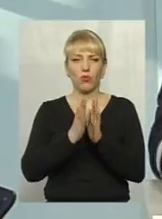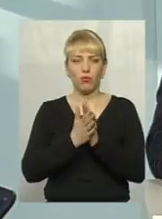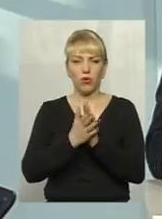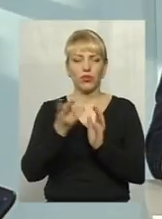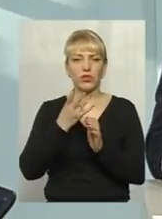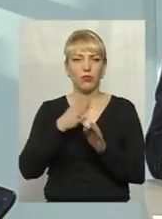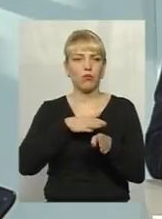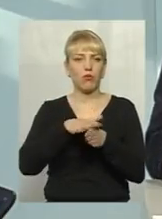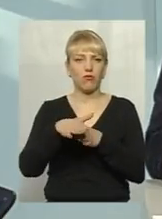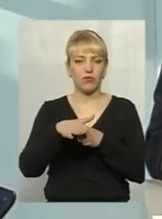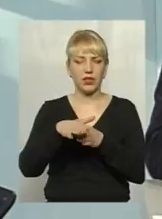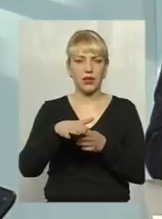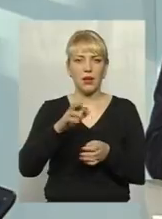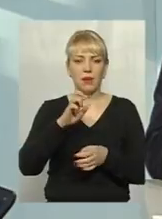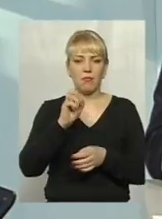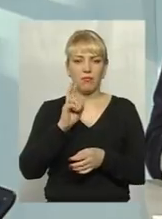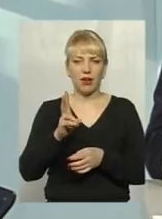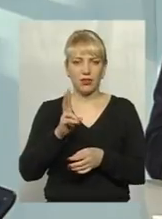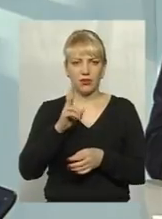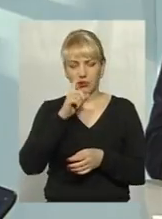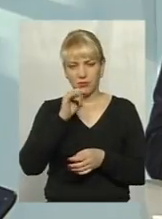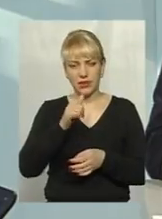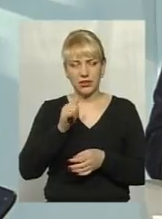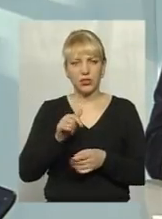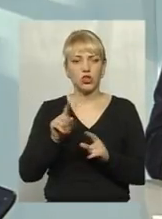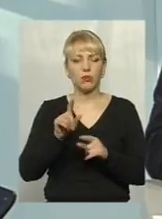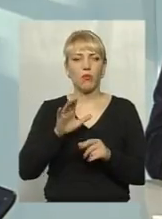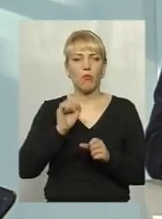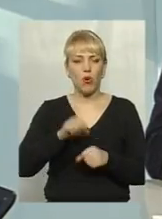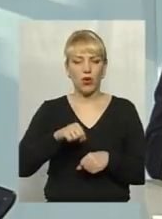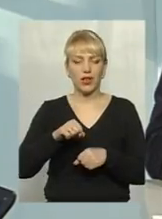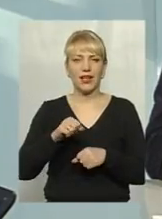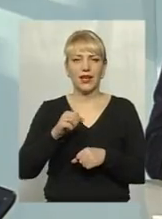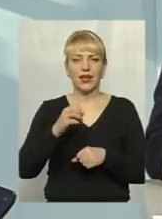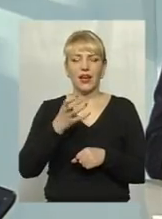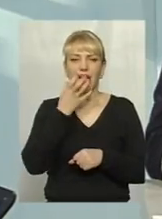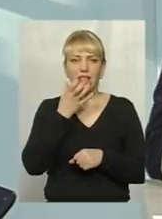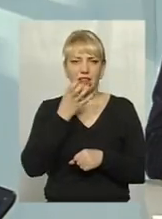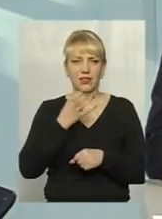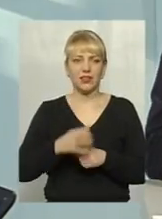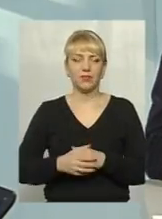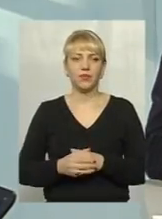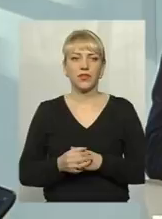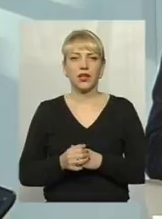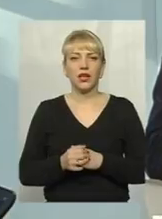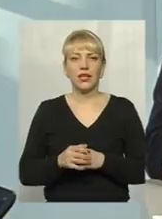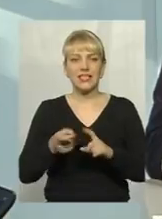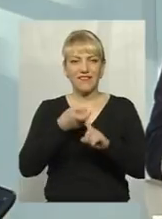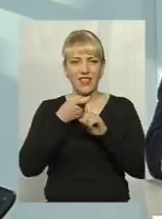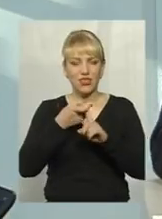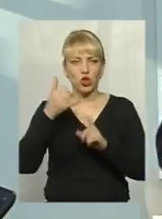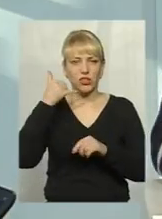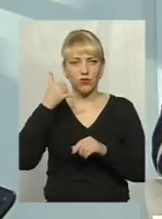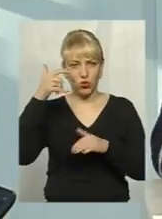потрапите в біду, щоб ви могли грітися і не наражати надбезпеку. Звичайно, зв'язок, телефон. І